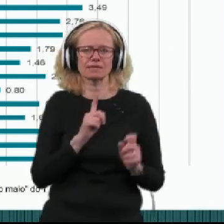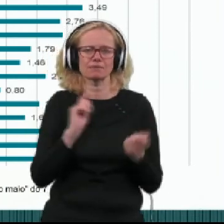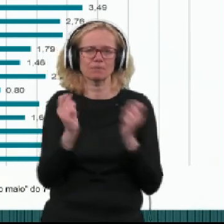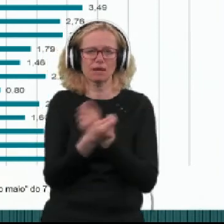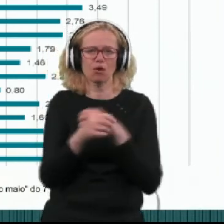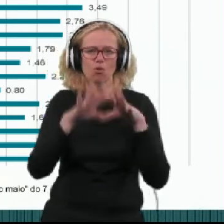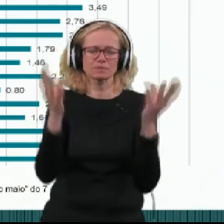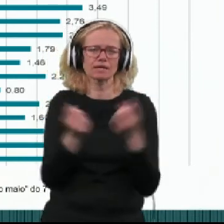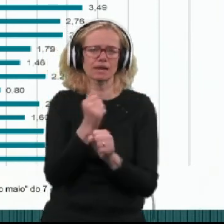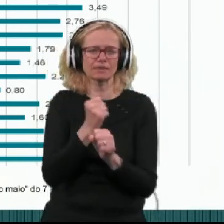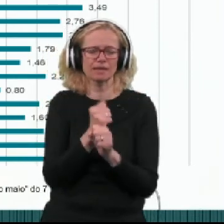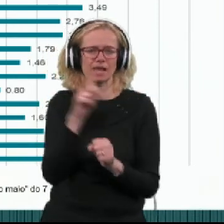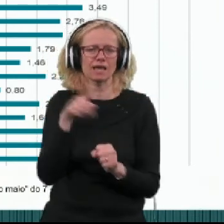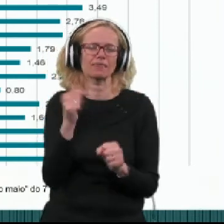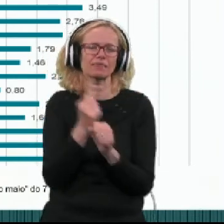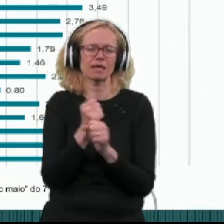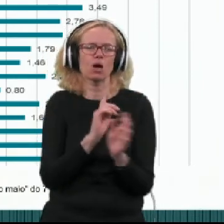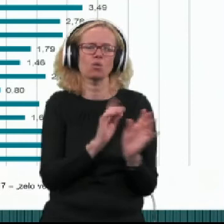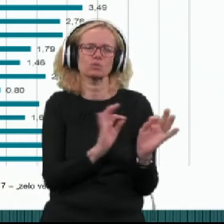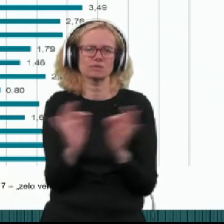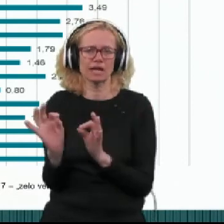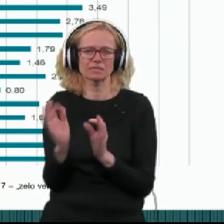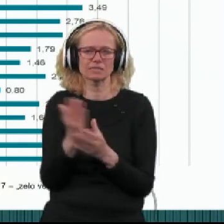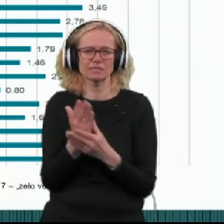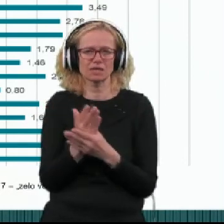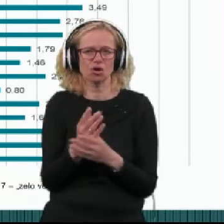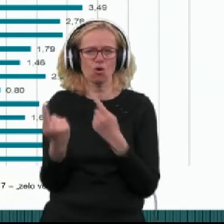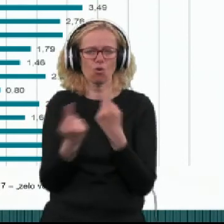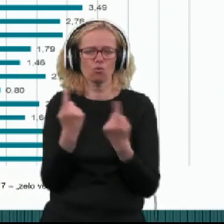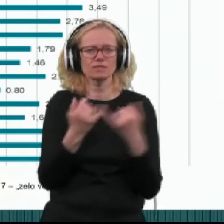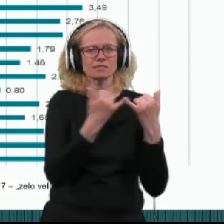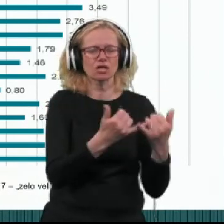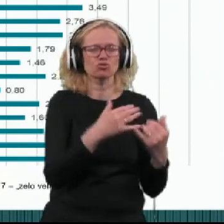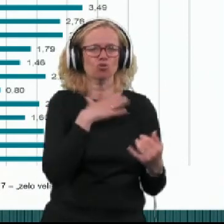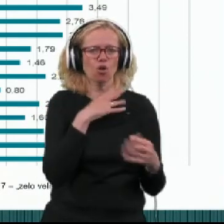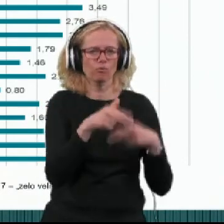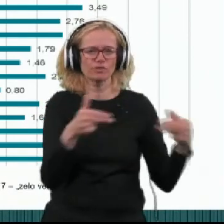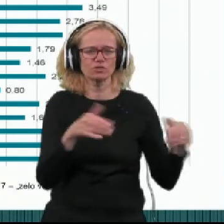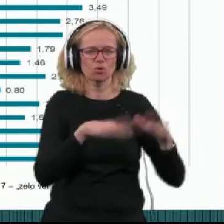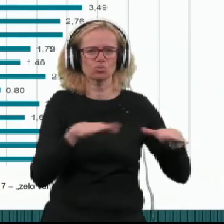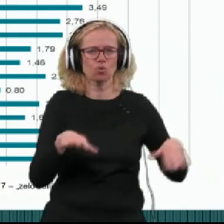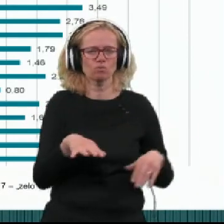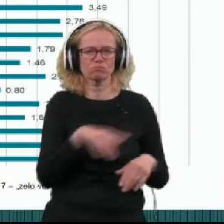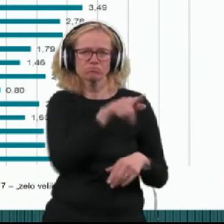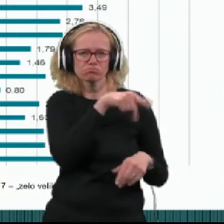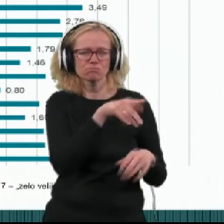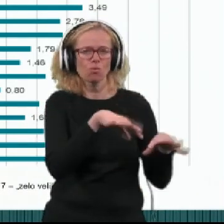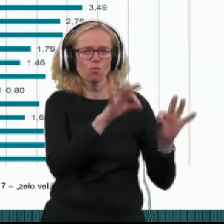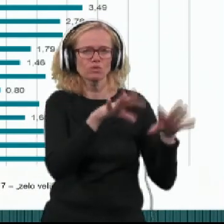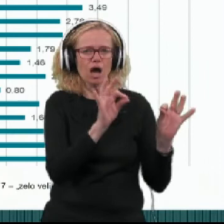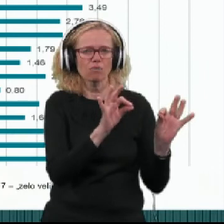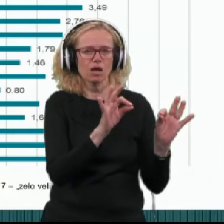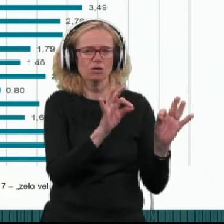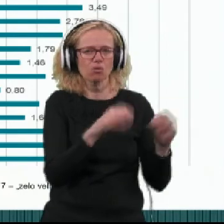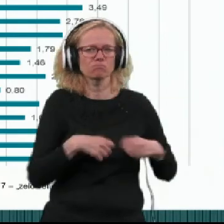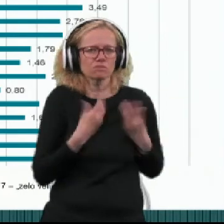obsega dela in dela v stresnih okoliščinah. Starši šolo obveznih otrok pa ugotavljajo oziroma izražajo